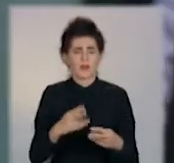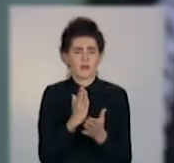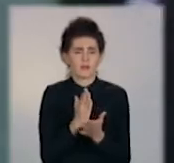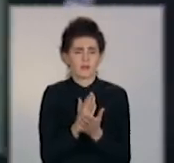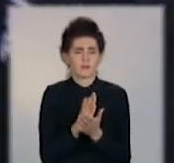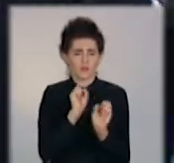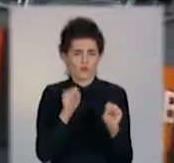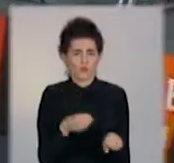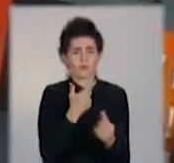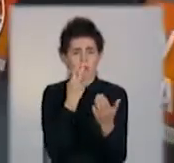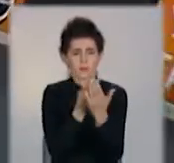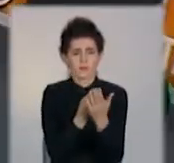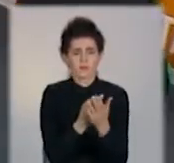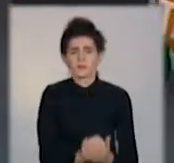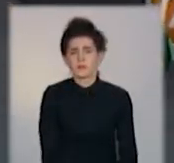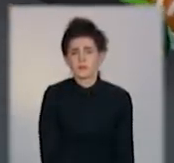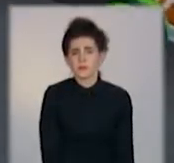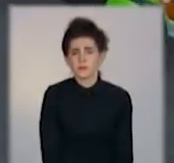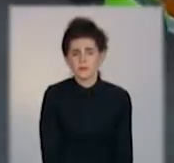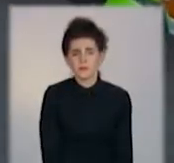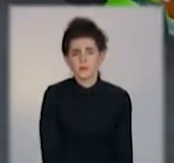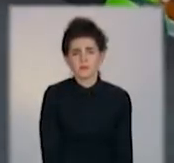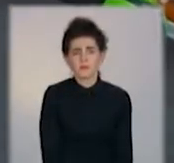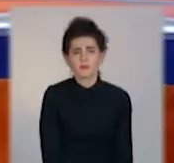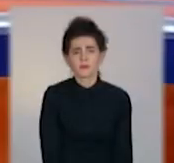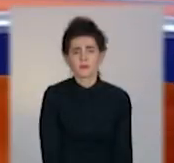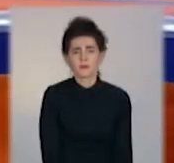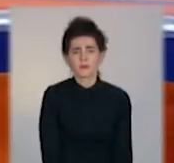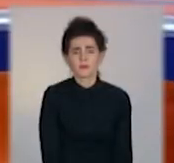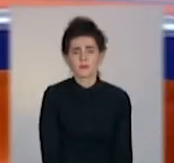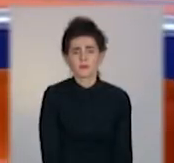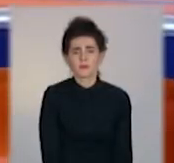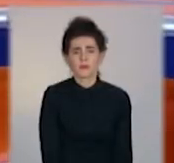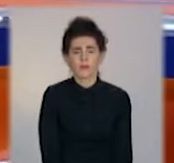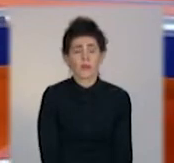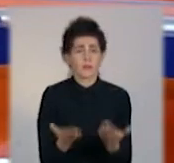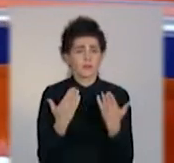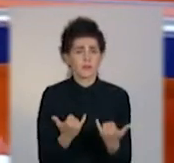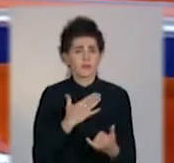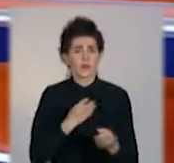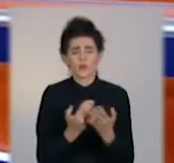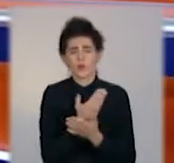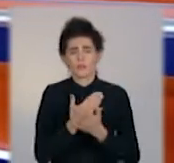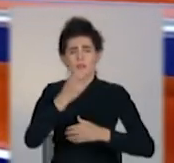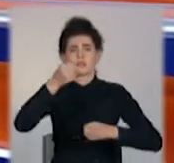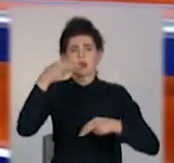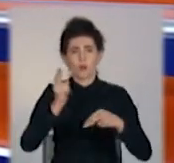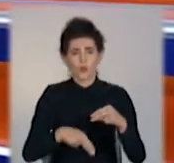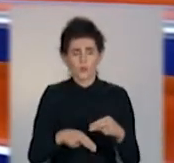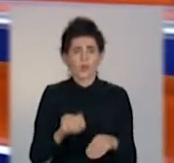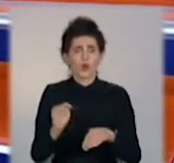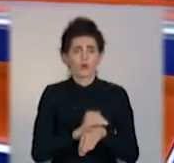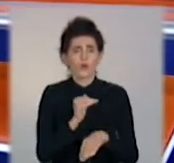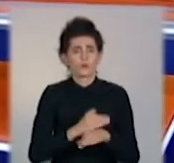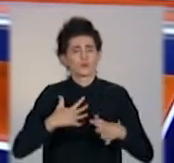Ольга Коваленко, Володимир Конопля для телеканалу «Донбас». На цьому випуск завершено. Доброго